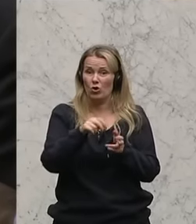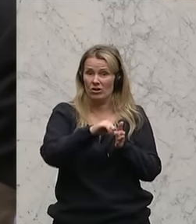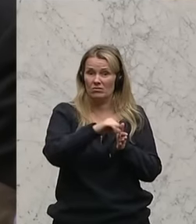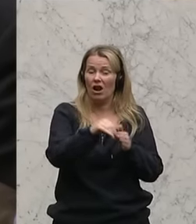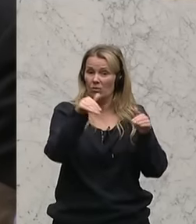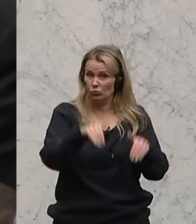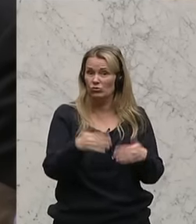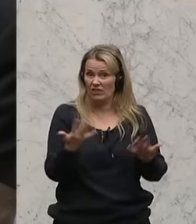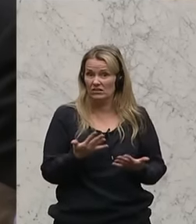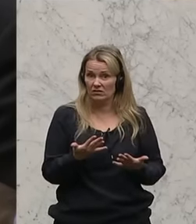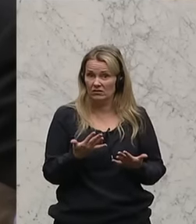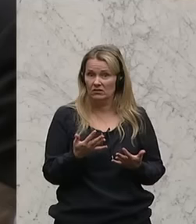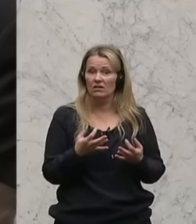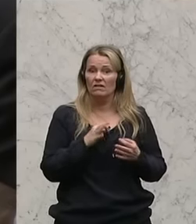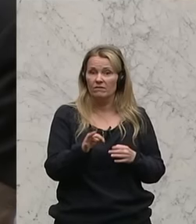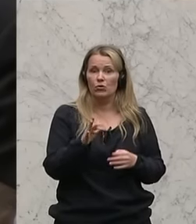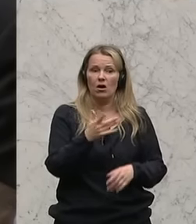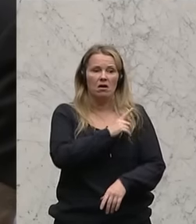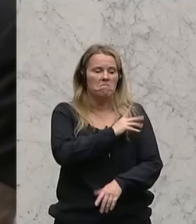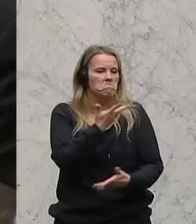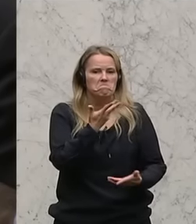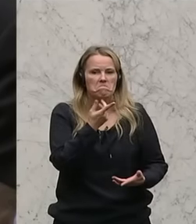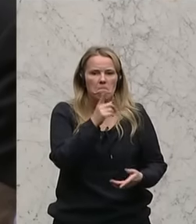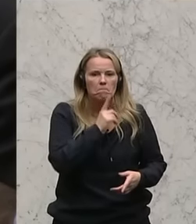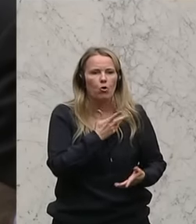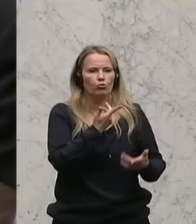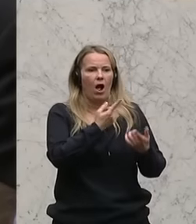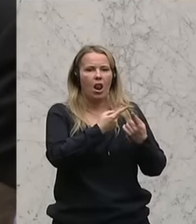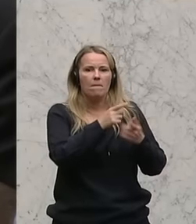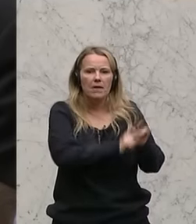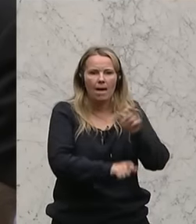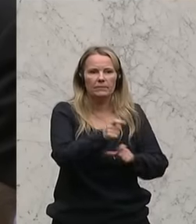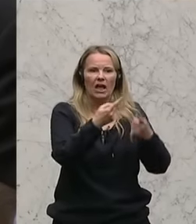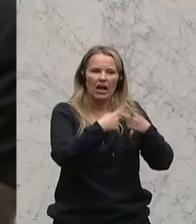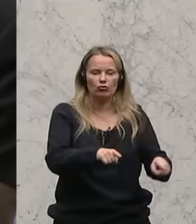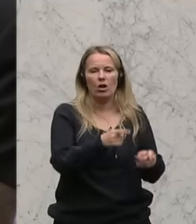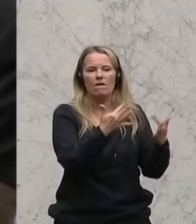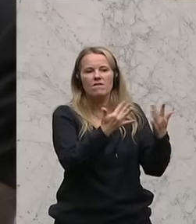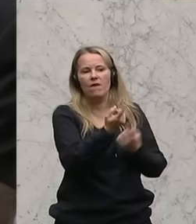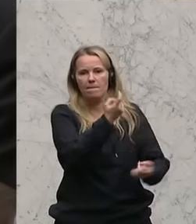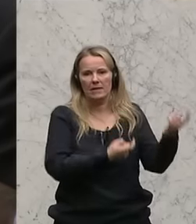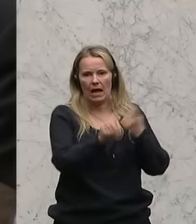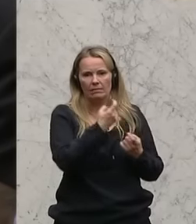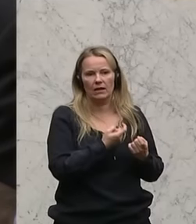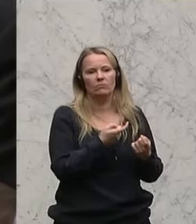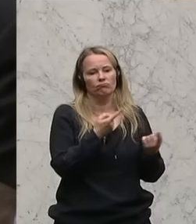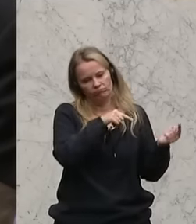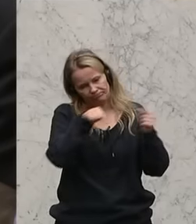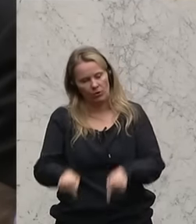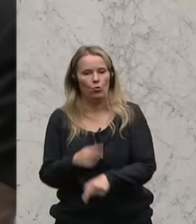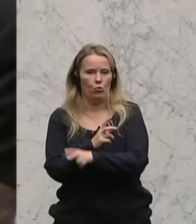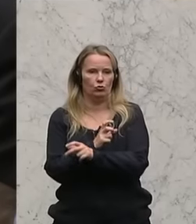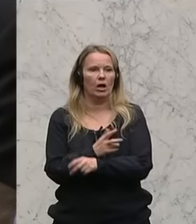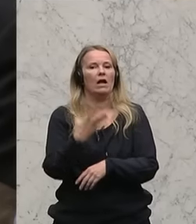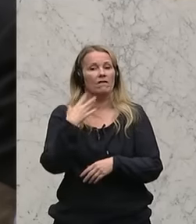zu tragen hat, dass beispielsweise portugiesische Beamten entscheiden werden, wann wie viele weitere Migranten den Weg nach Österreich finden werden, um